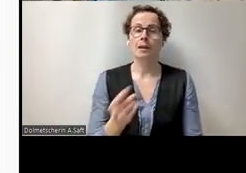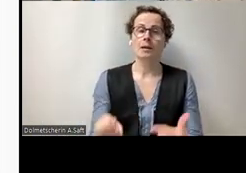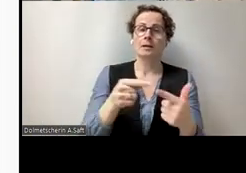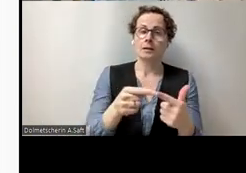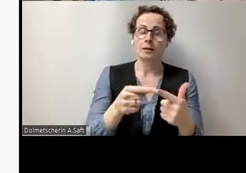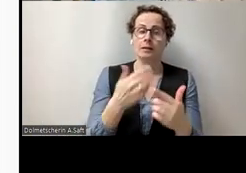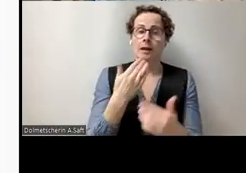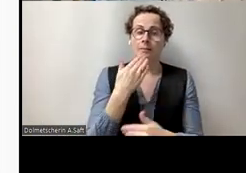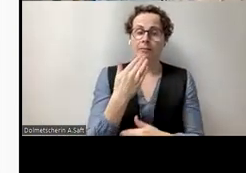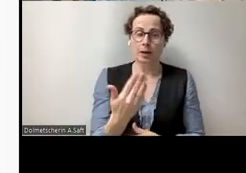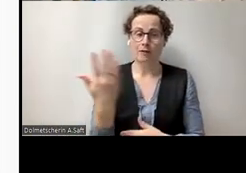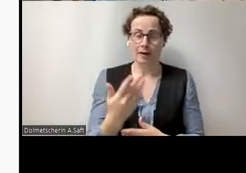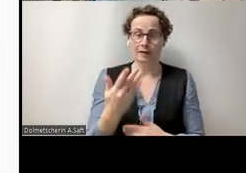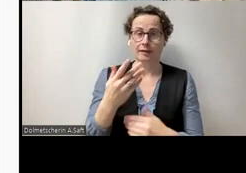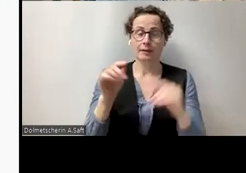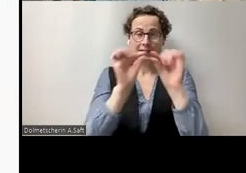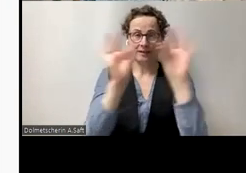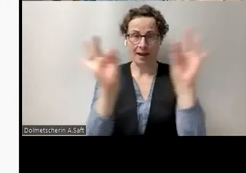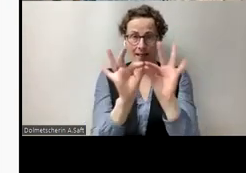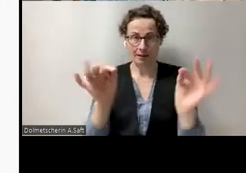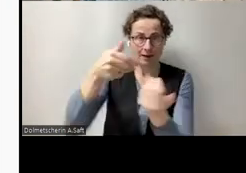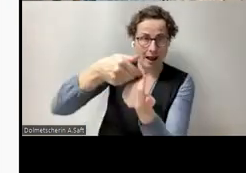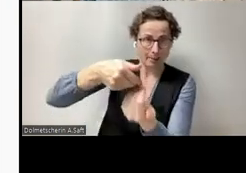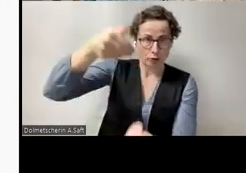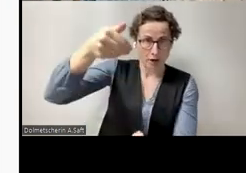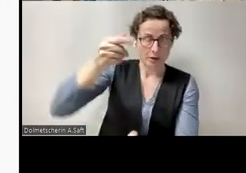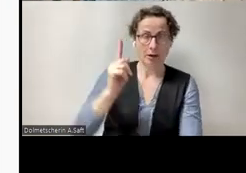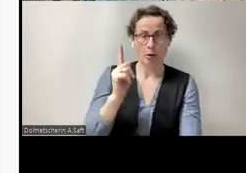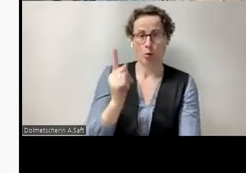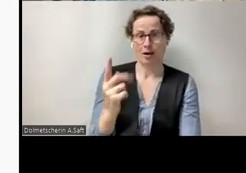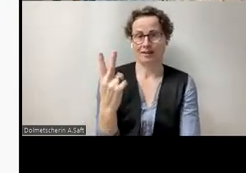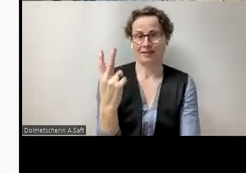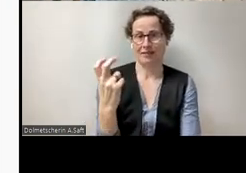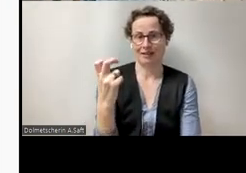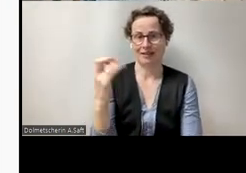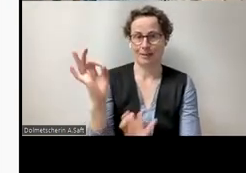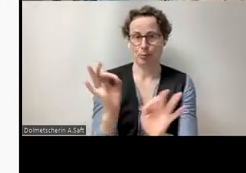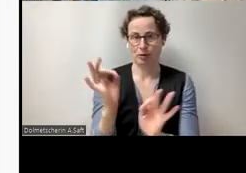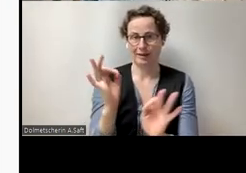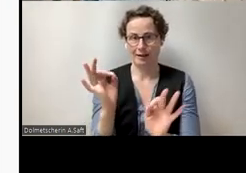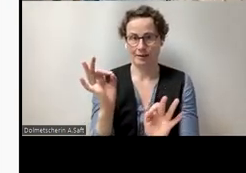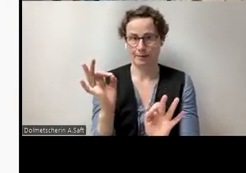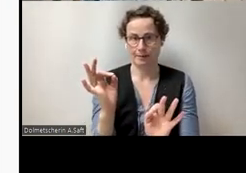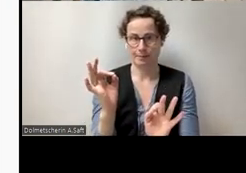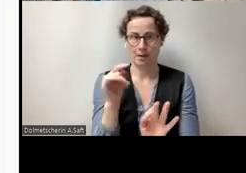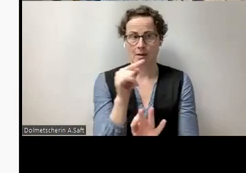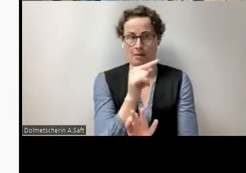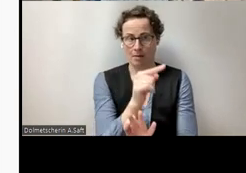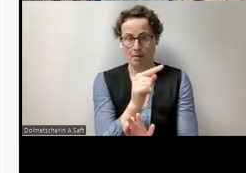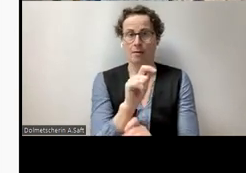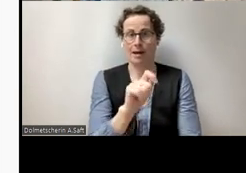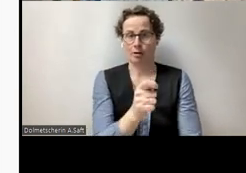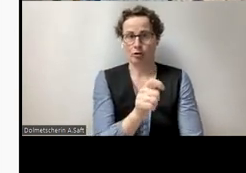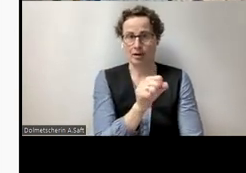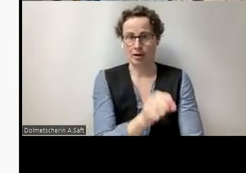zum Beispiel, dass der Abstand zwischen den Zählen 120 Prozent betragen sollte. Das kann man hier einstellen bei